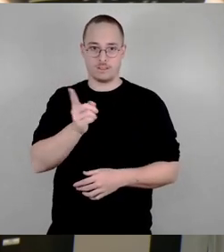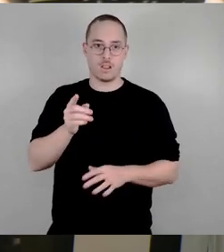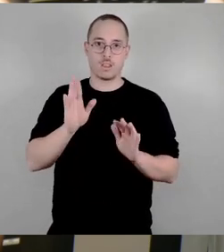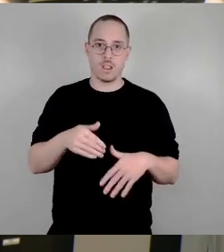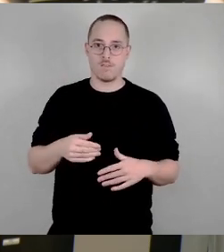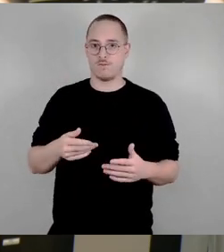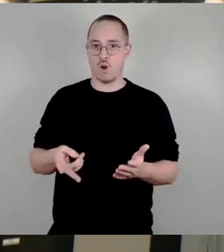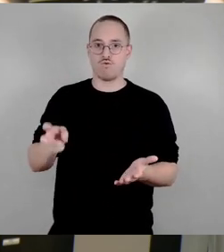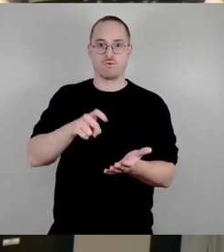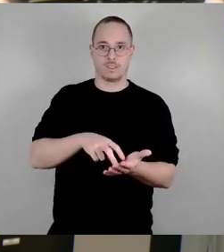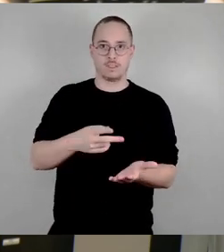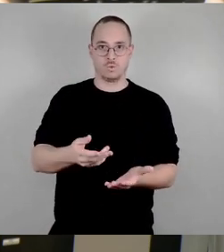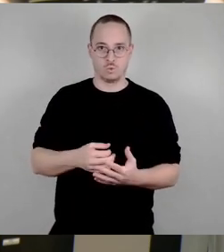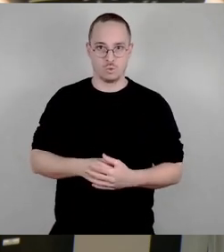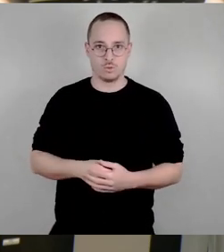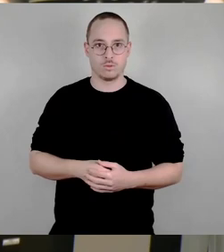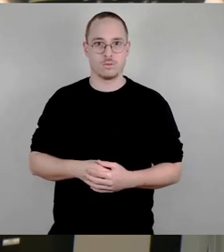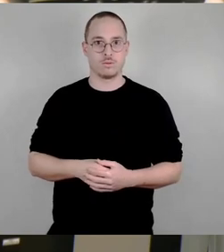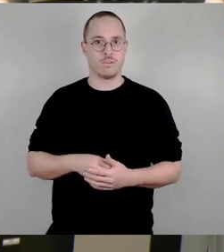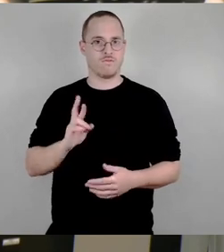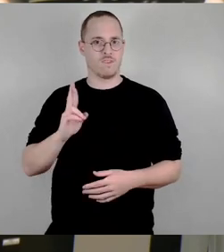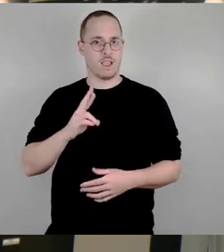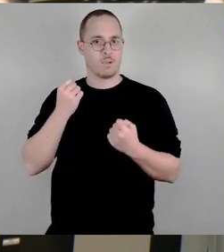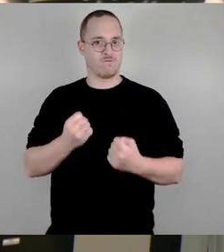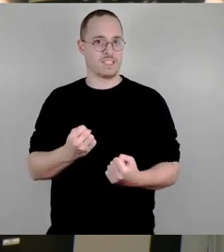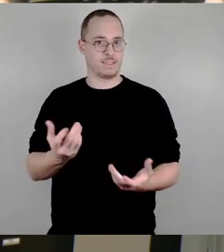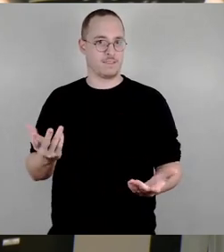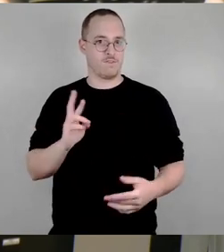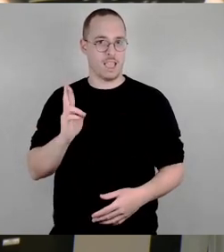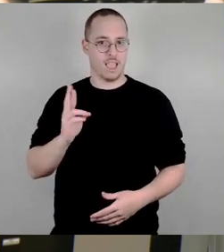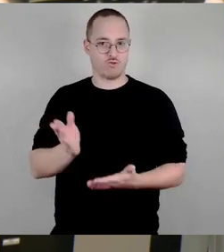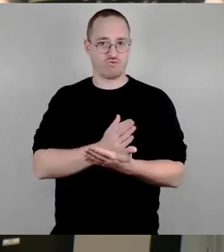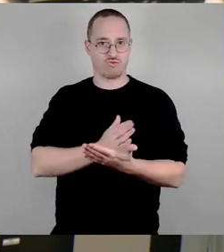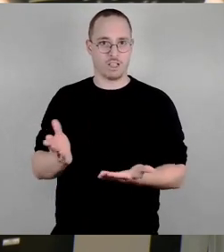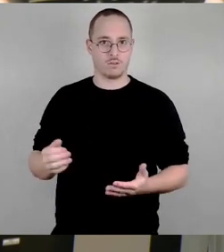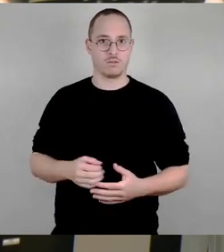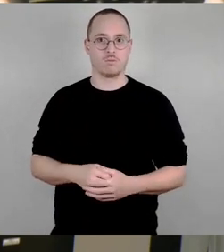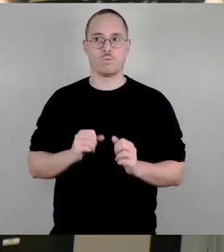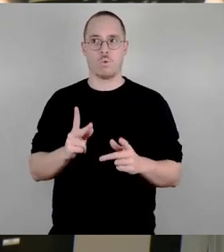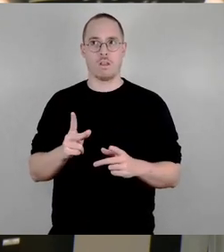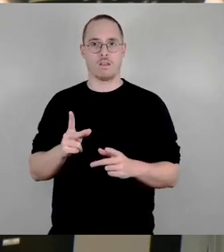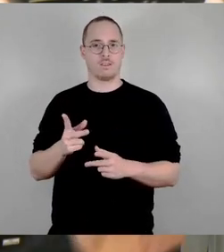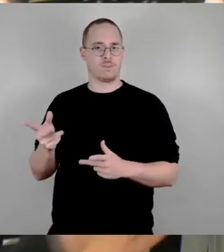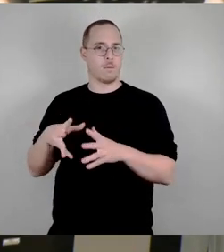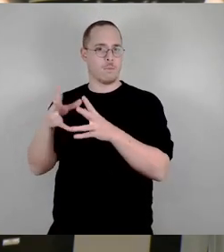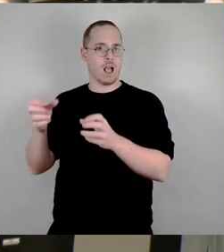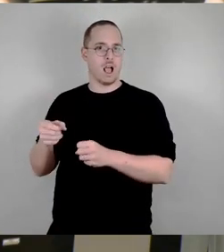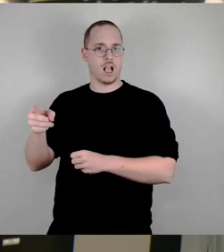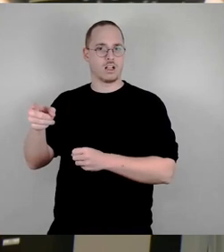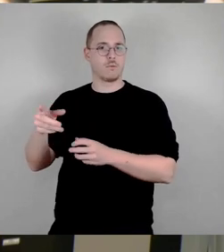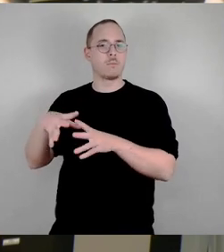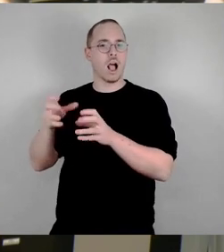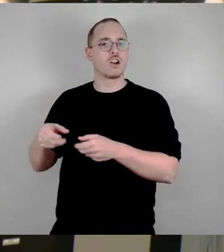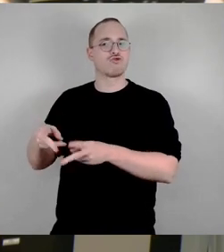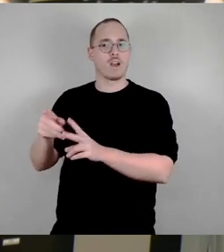nur sagen, okay, im Barockviertel wird nur Barock gespielt, auf der Barocker Straße ist Neosozialismus, also wird sozialistische Musik gespielt und drüben auf der Hauptstraße